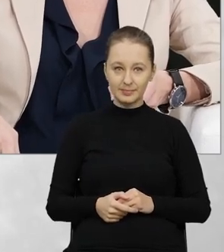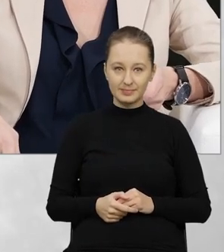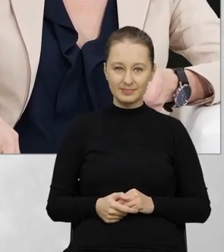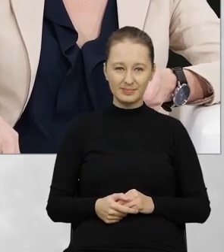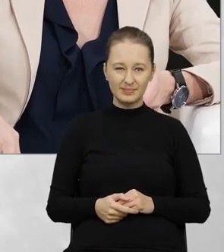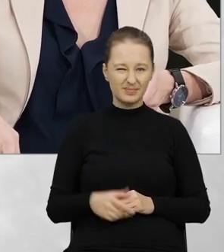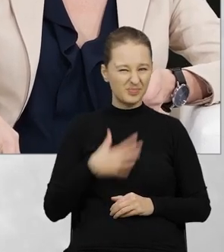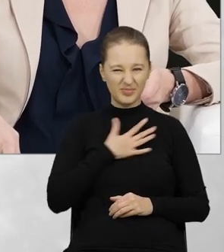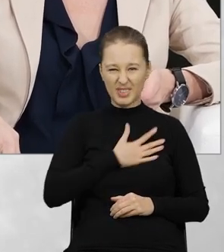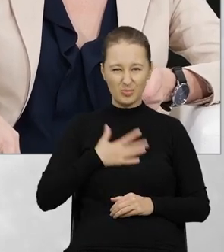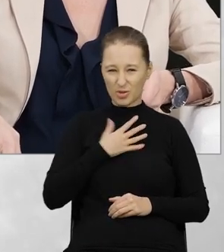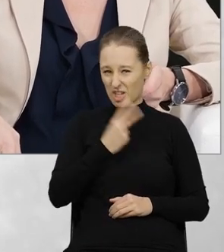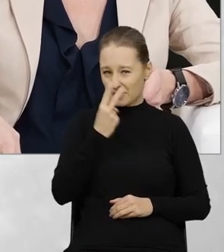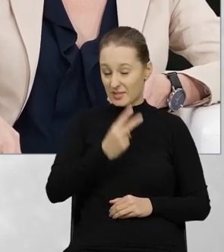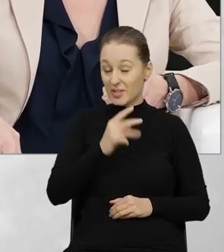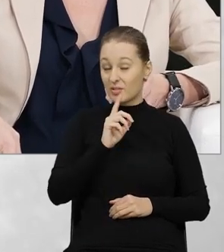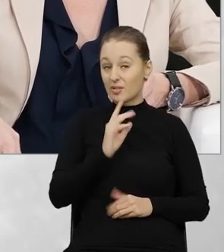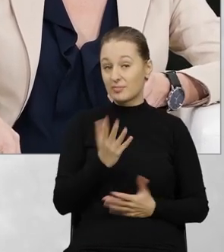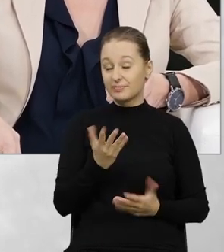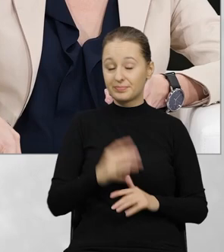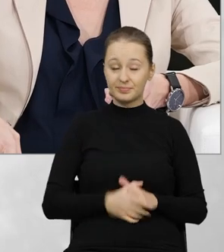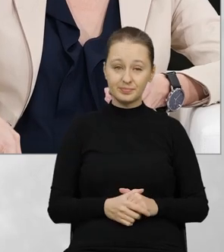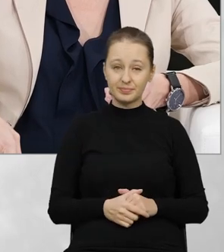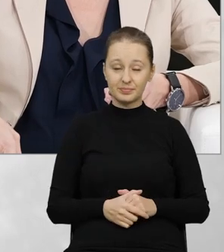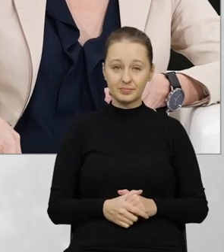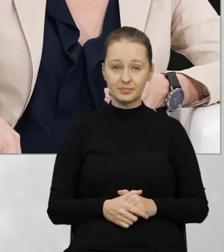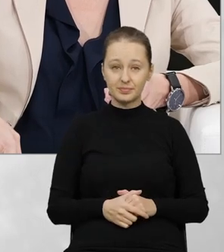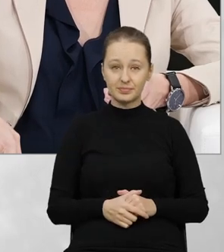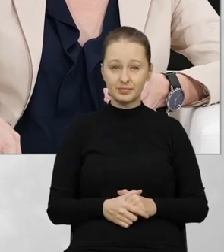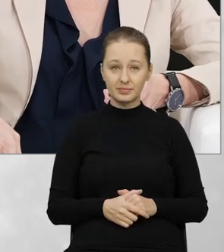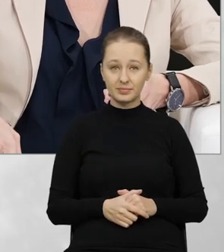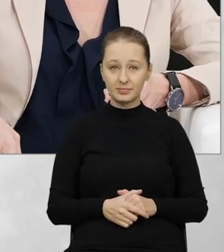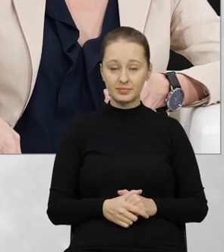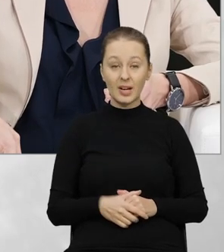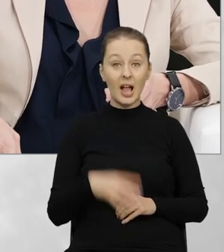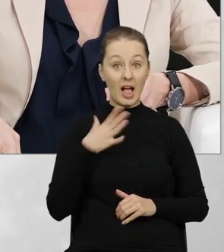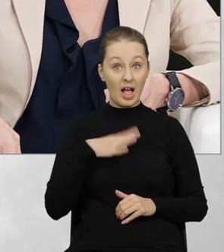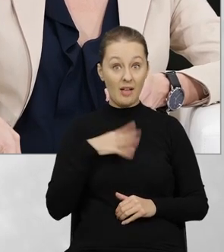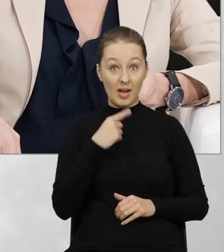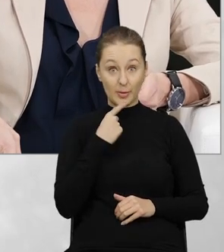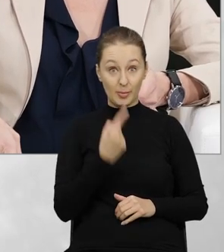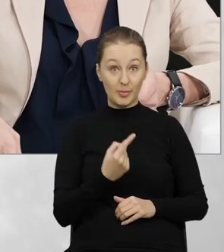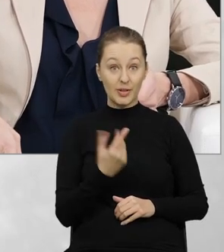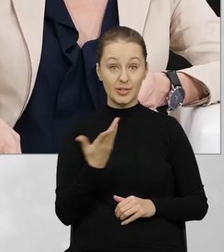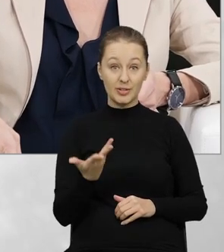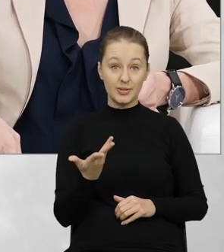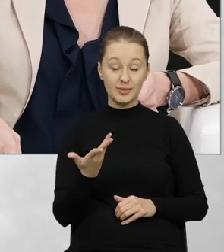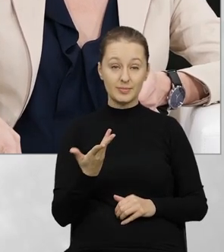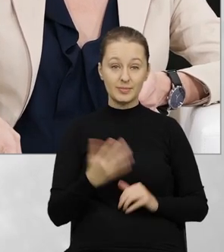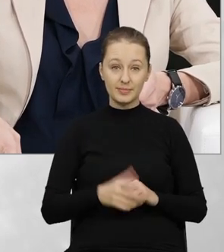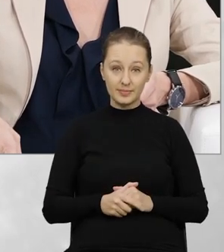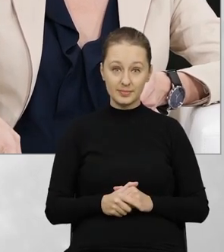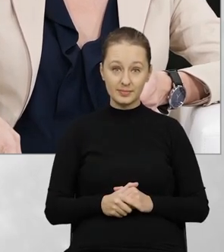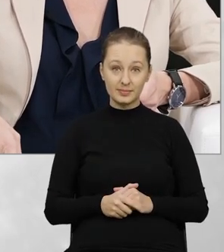Nie jest to przyjemny widok na pewno, natomiast tutaj warte podkreślenia, że jednak